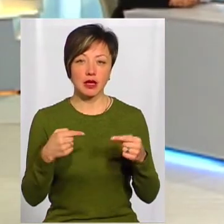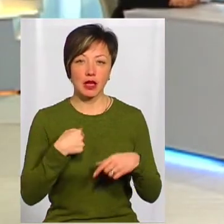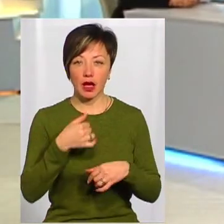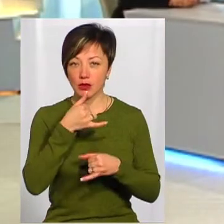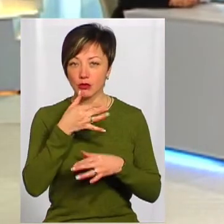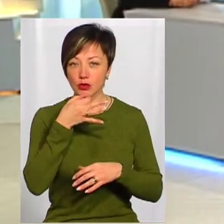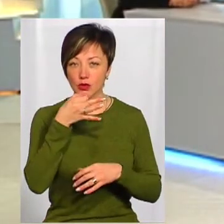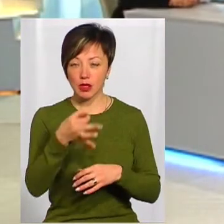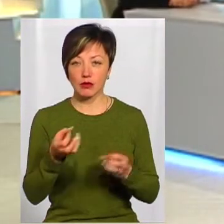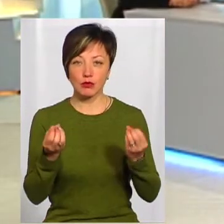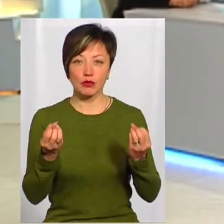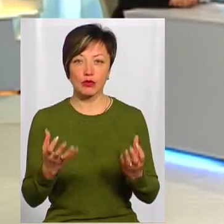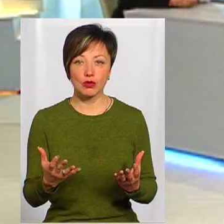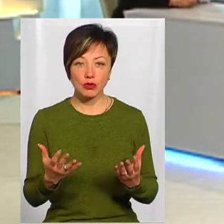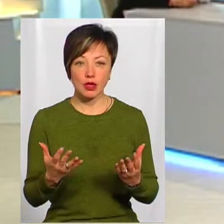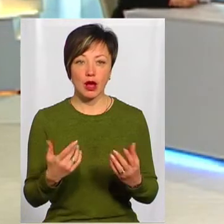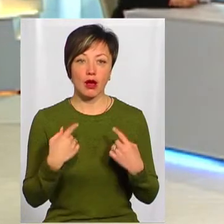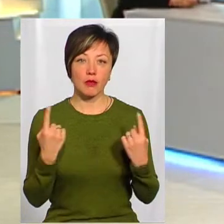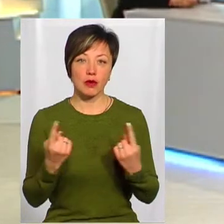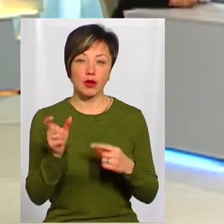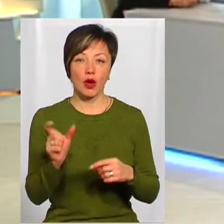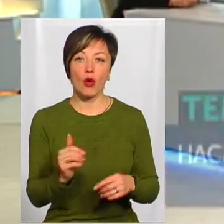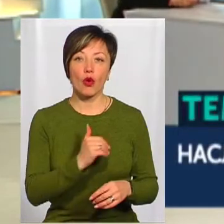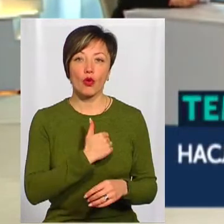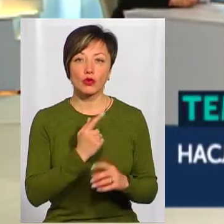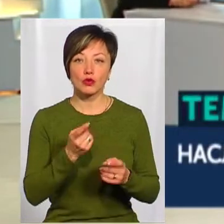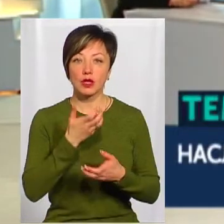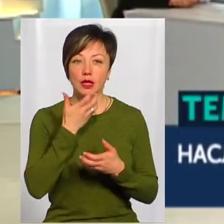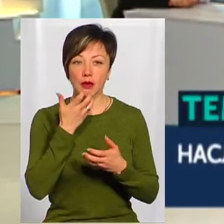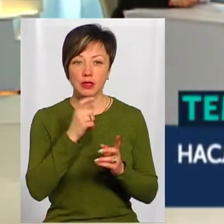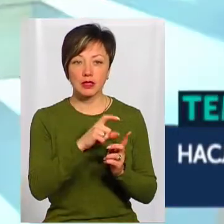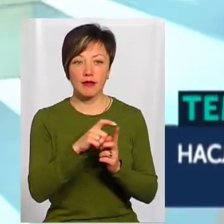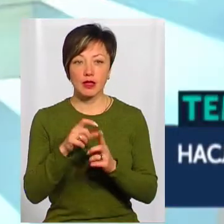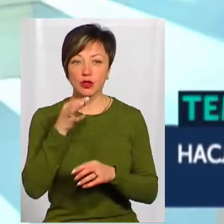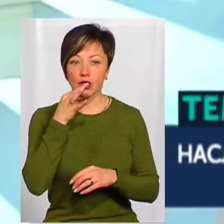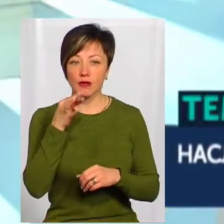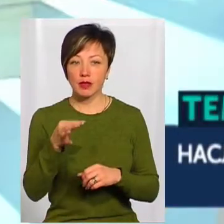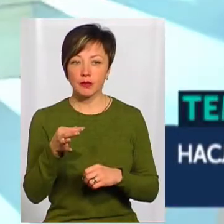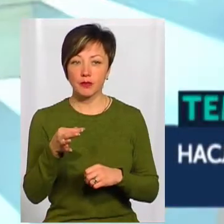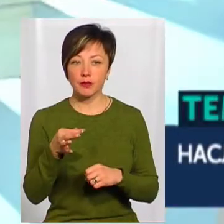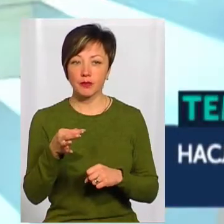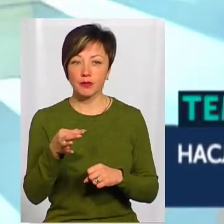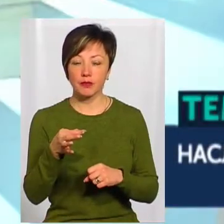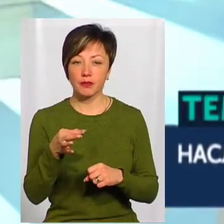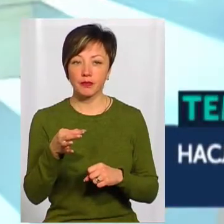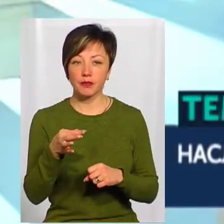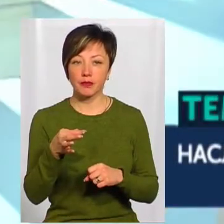зараз просто сказати як обиватель, бо я є в групі, я хочу дуже теплі слова сказати. Значить,